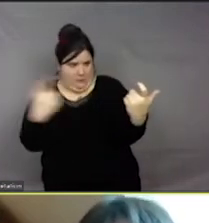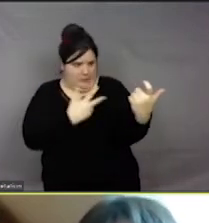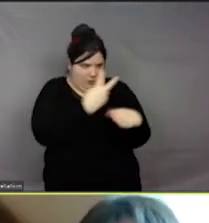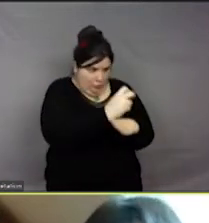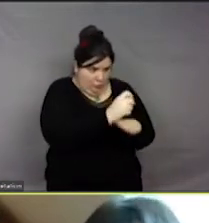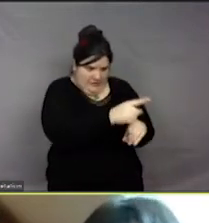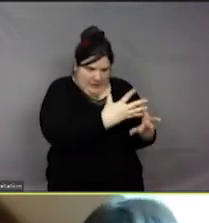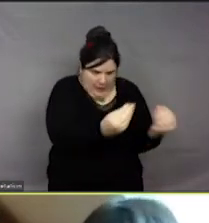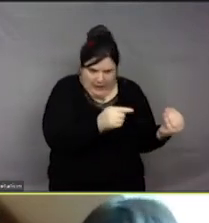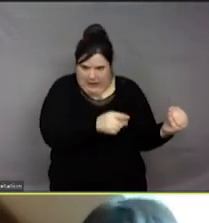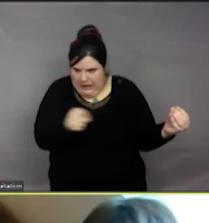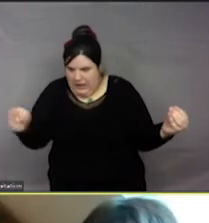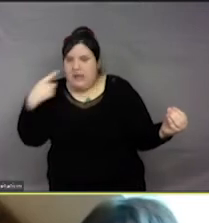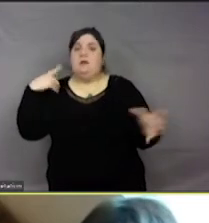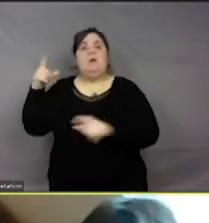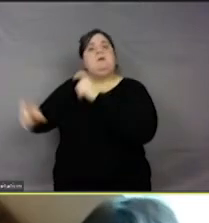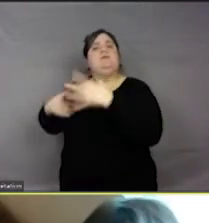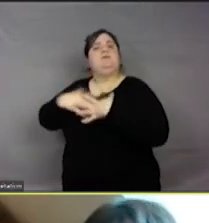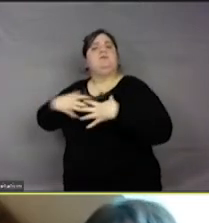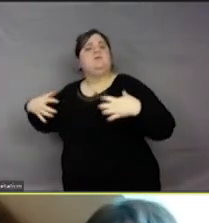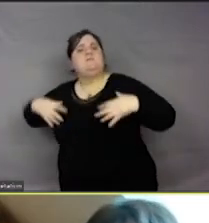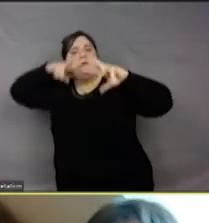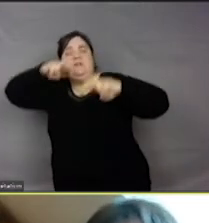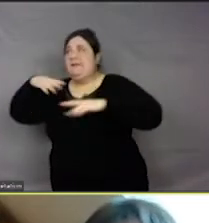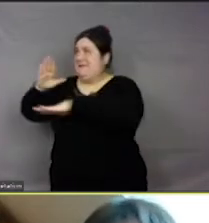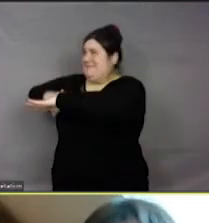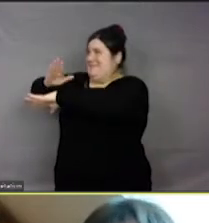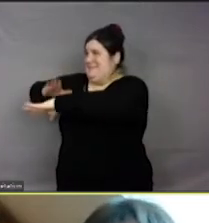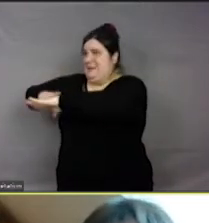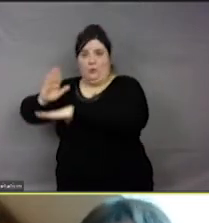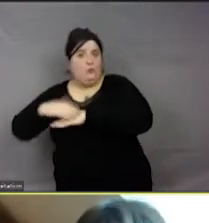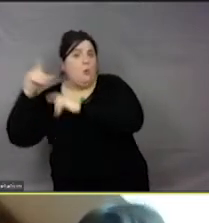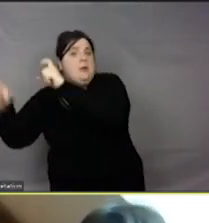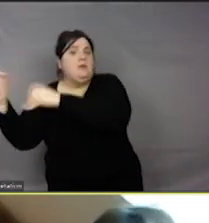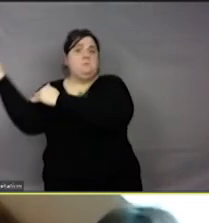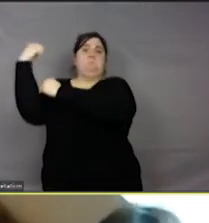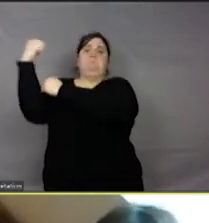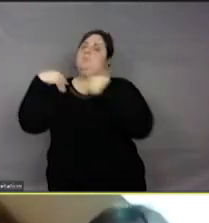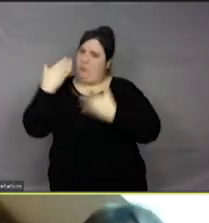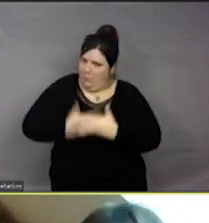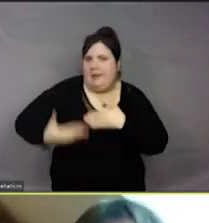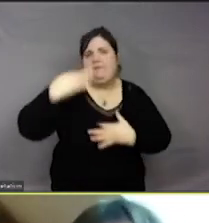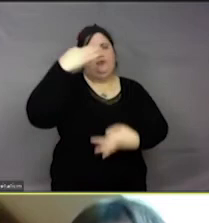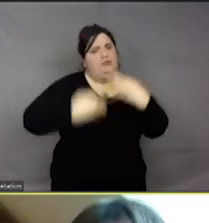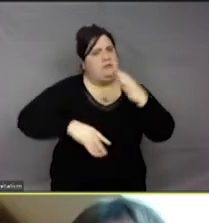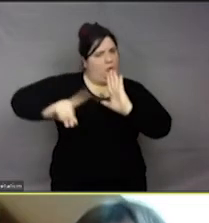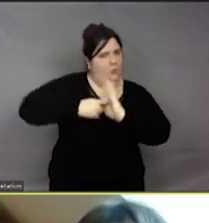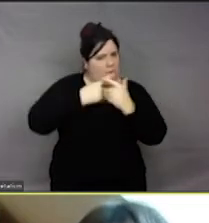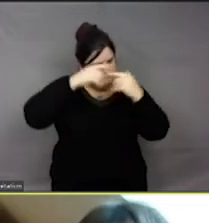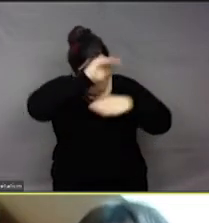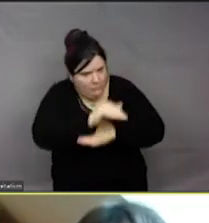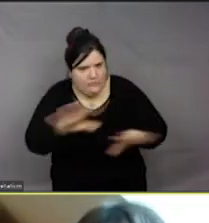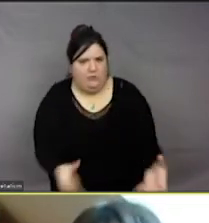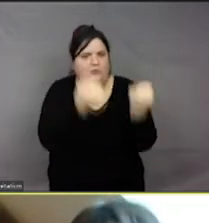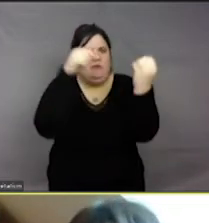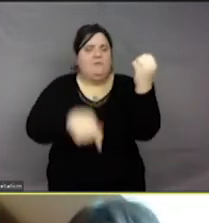signaux d'alerte depuis longtemps, mais ne sont pas toujours écoutés. Alors, ma conférence va vous parler des mots, de